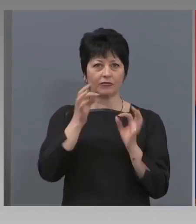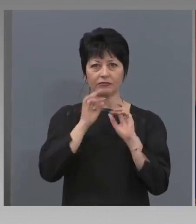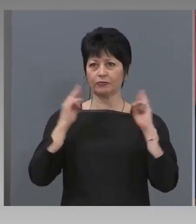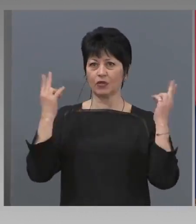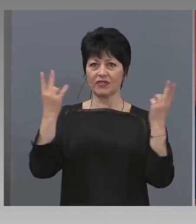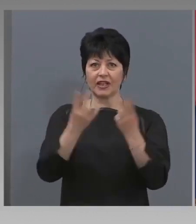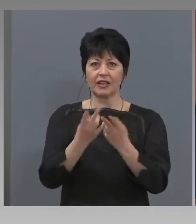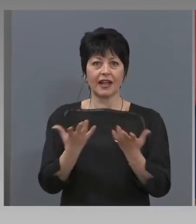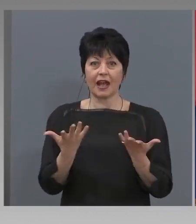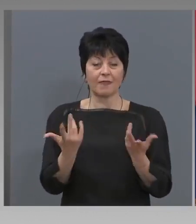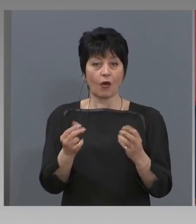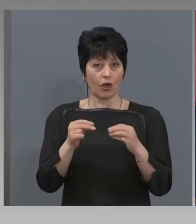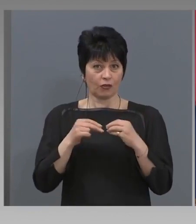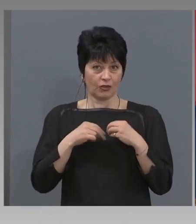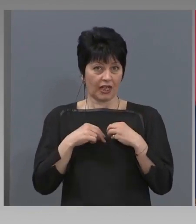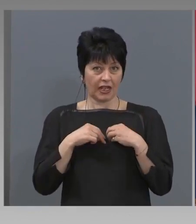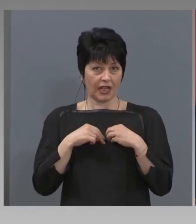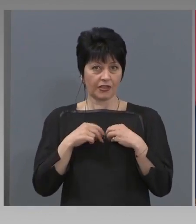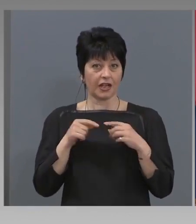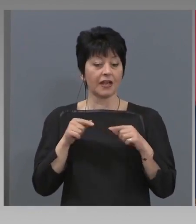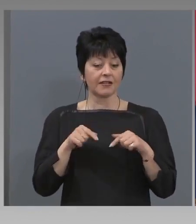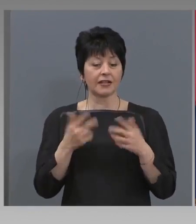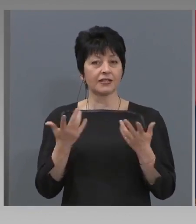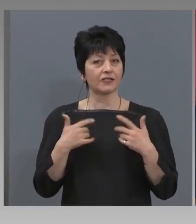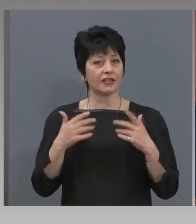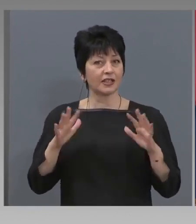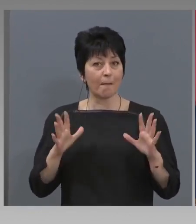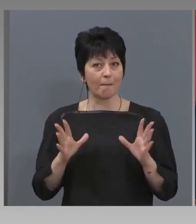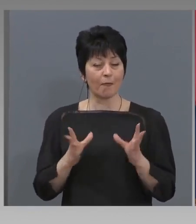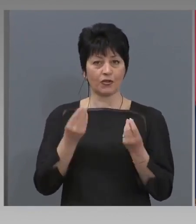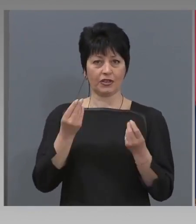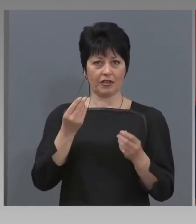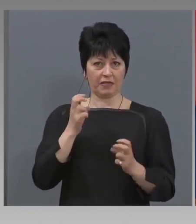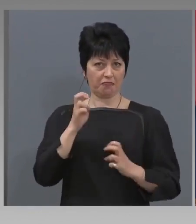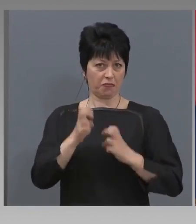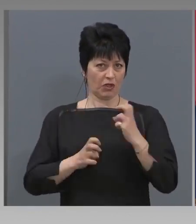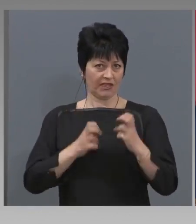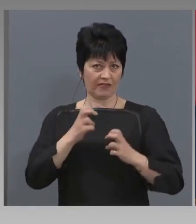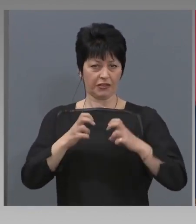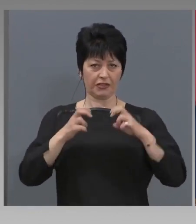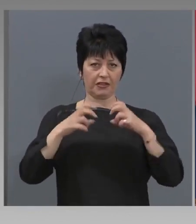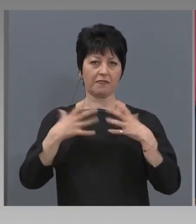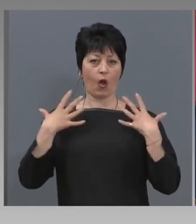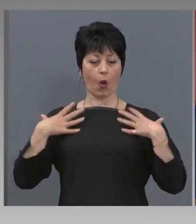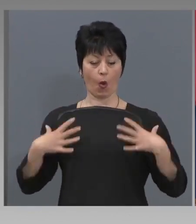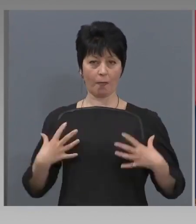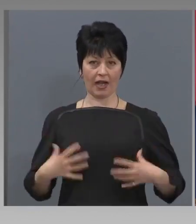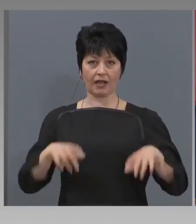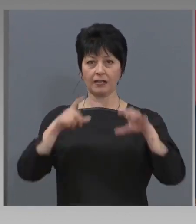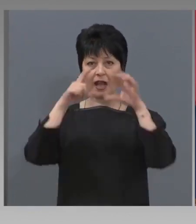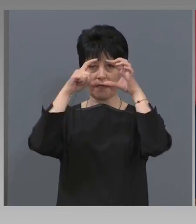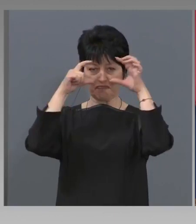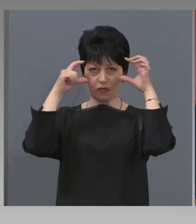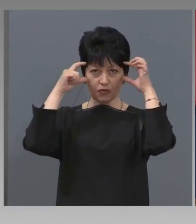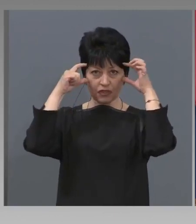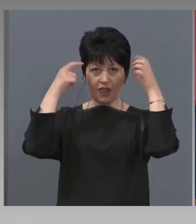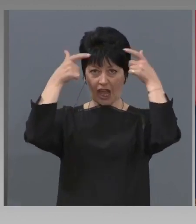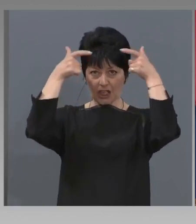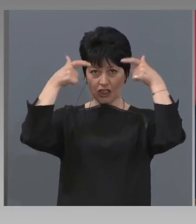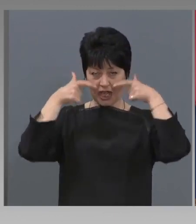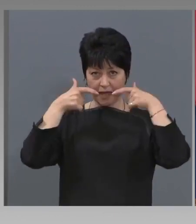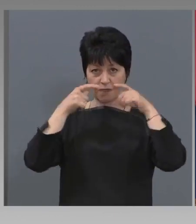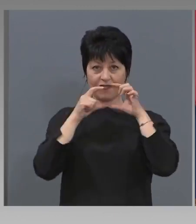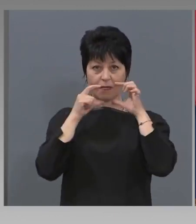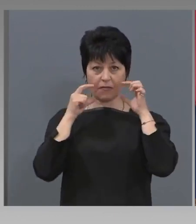И затова ние, както започнахме да си произвеждаме облекла, шлемове, очила, маски, така ще си